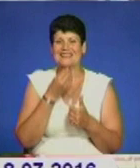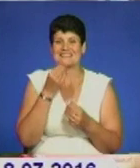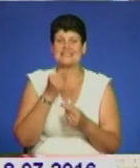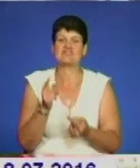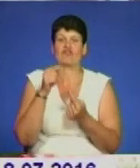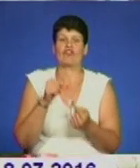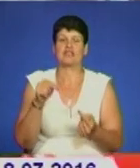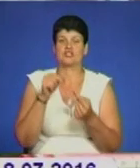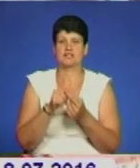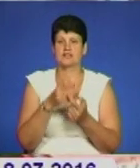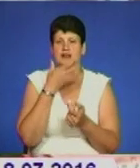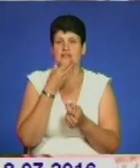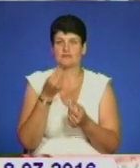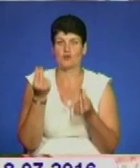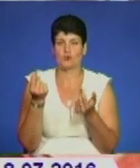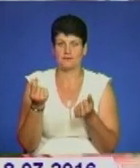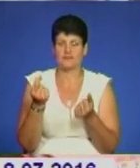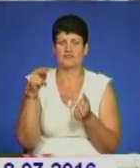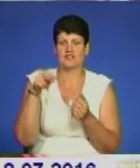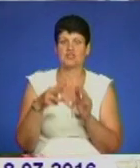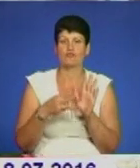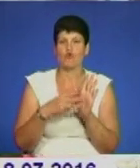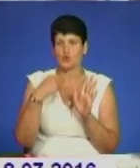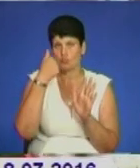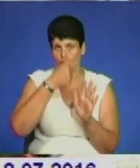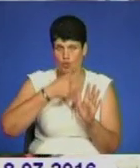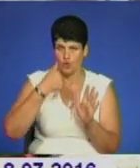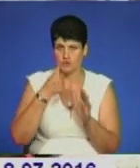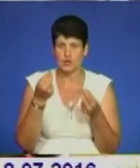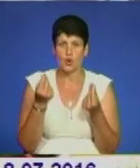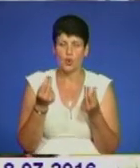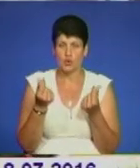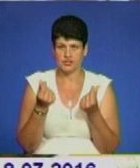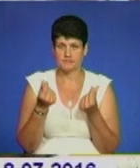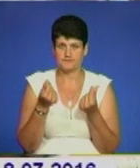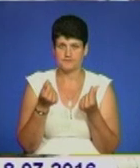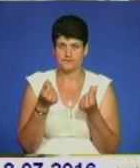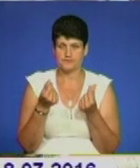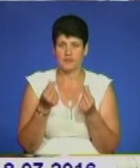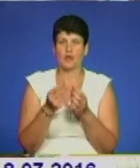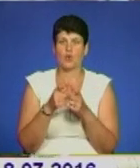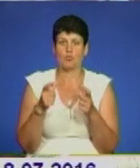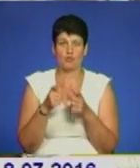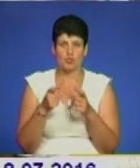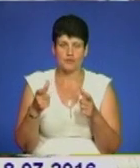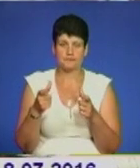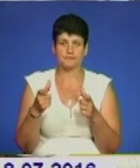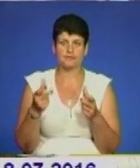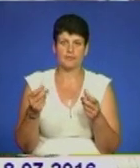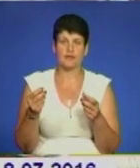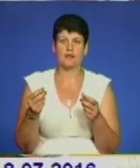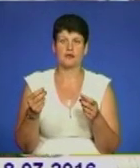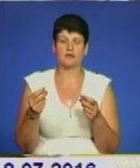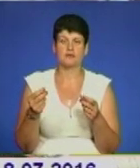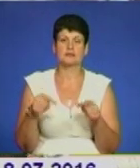В різні роки визнавалися в 2008 році грошові купюри, валюта також